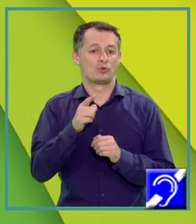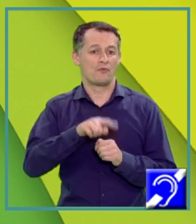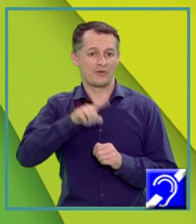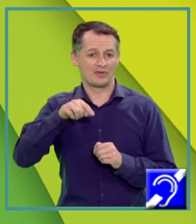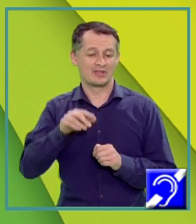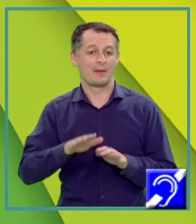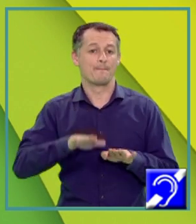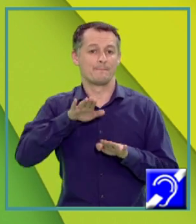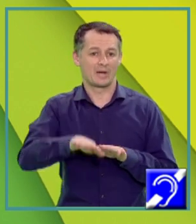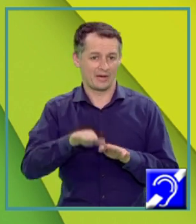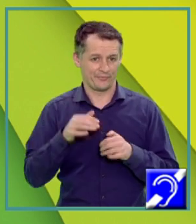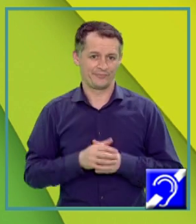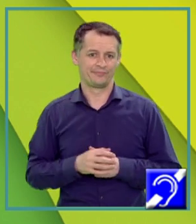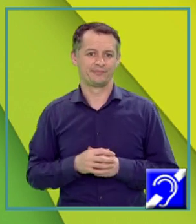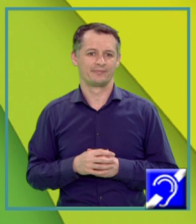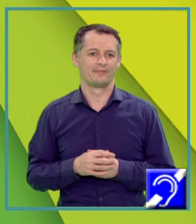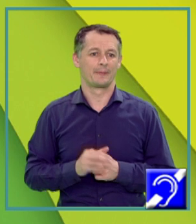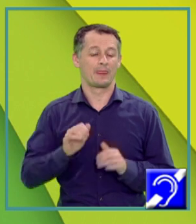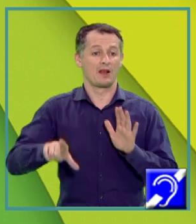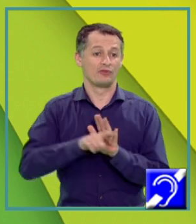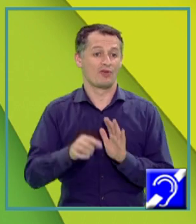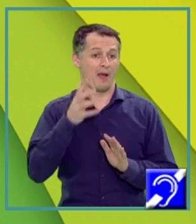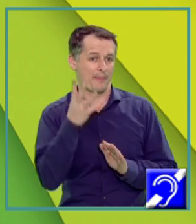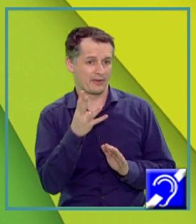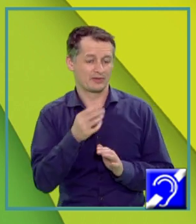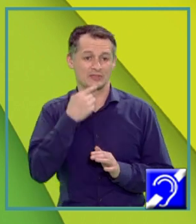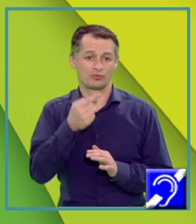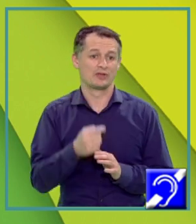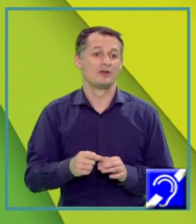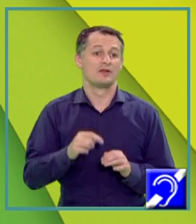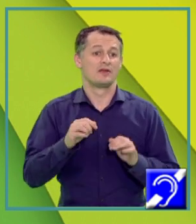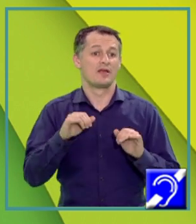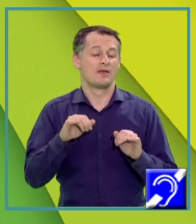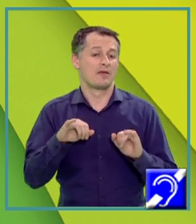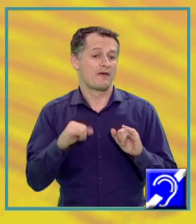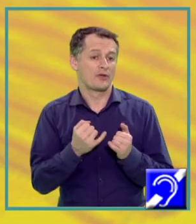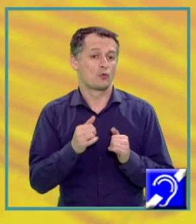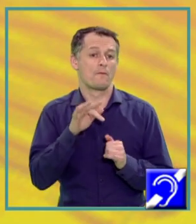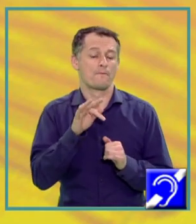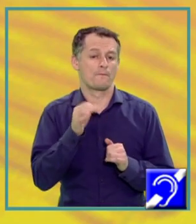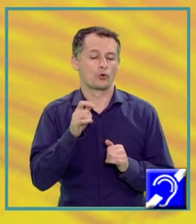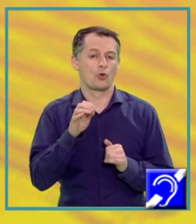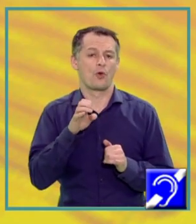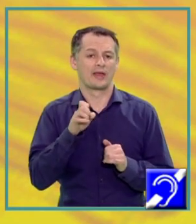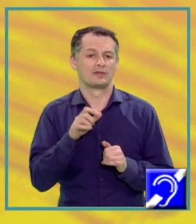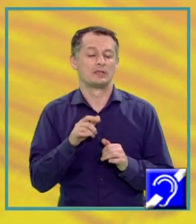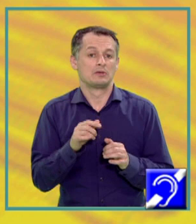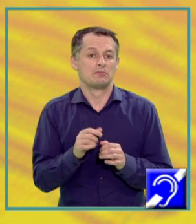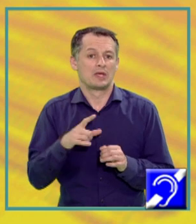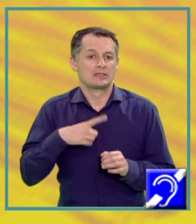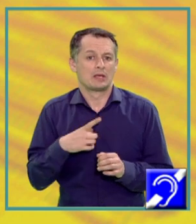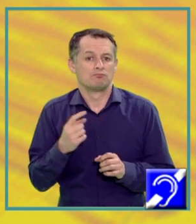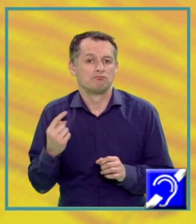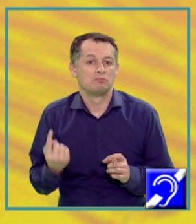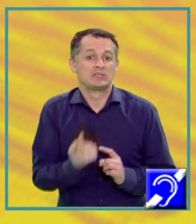Legea A4 afirmă că efectul fotoelectric este instantaneu. Legile efectului fotoelectric